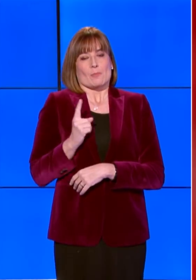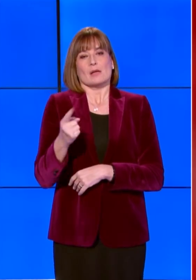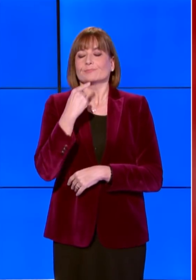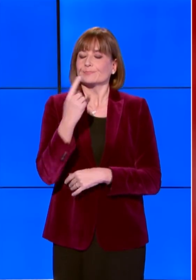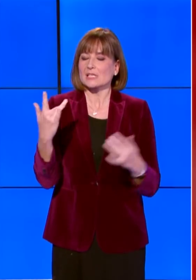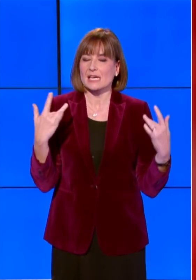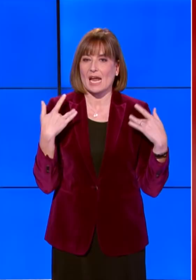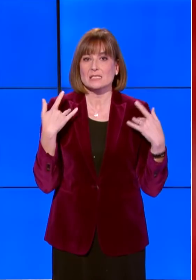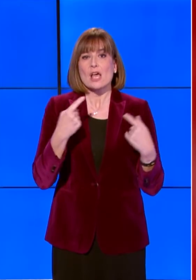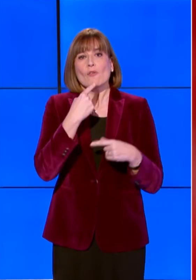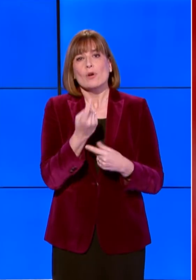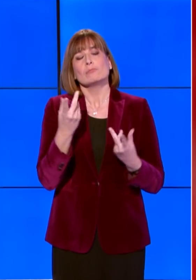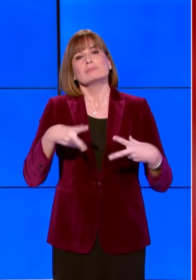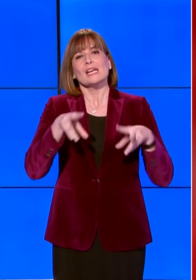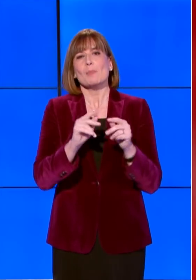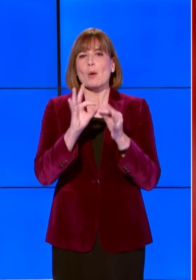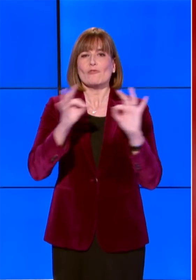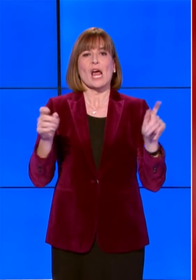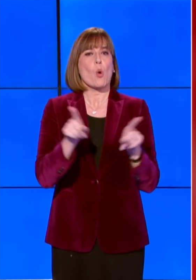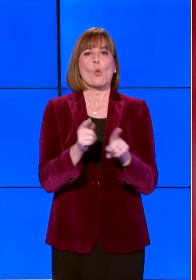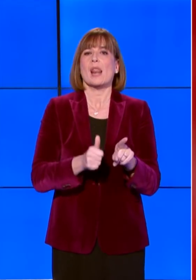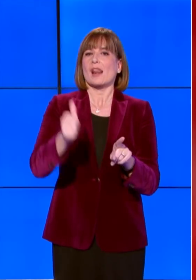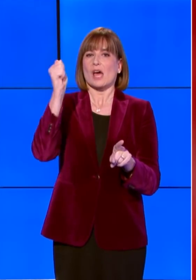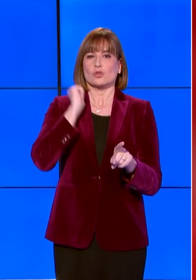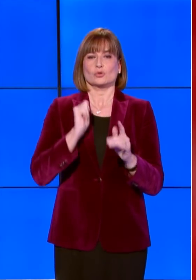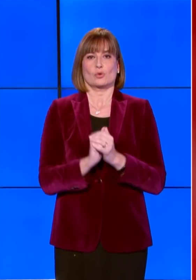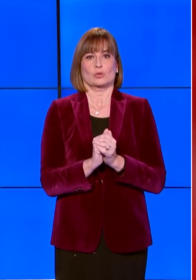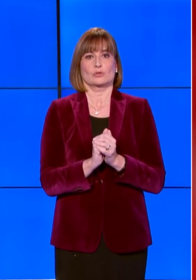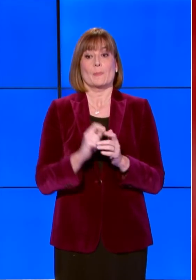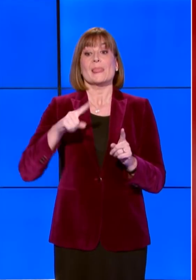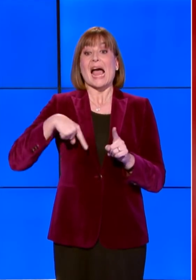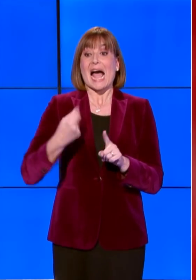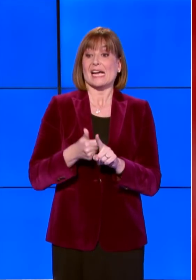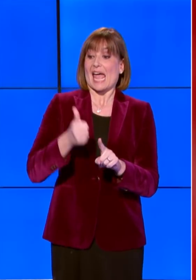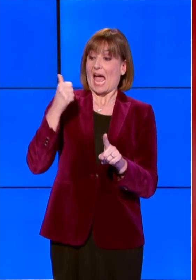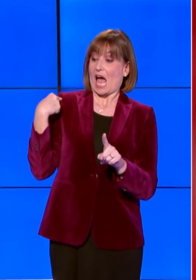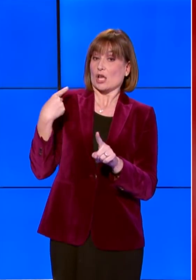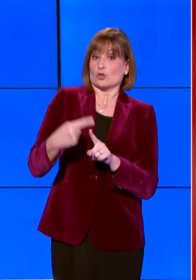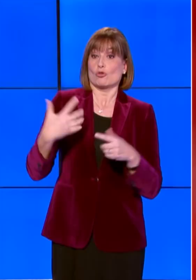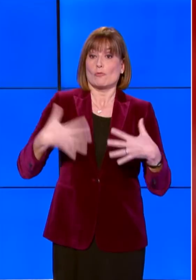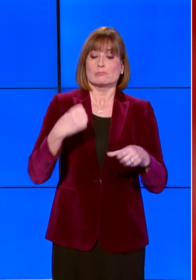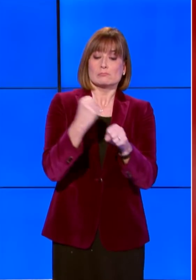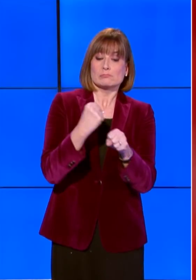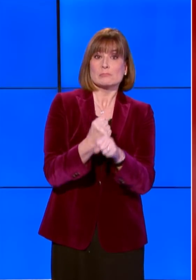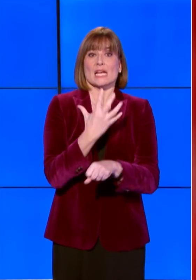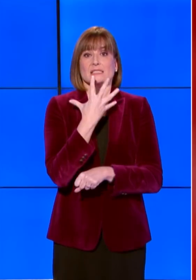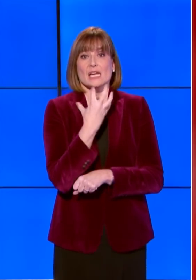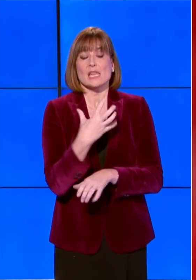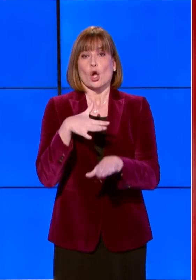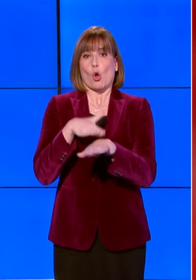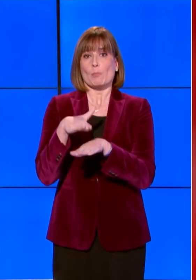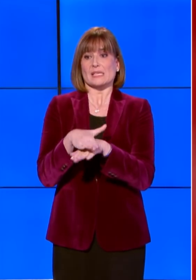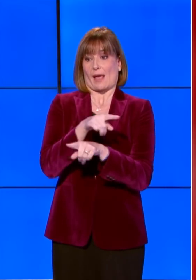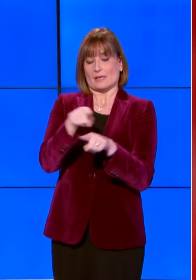Ripetendo le stesse parole di un anno fa, anche nell'anno trascorso hanno operato con serietà e competenza